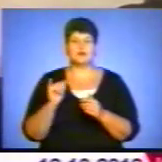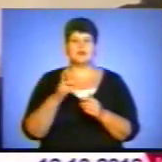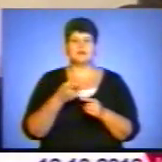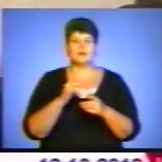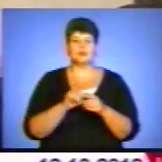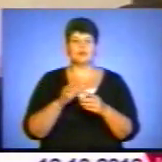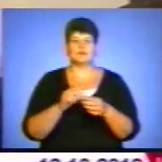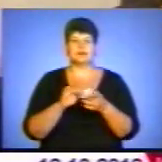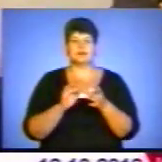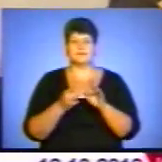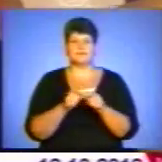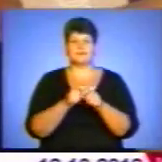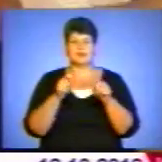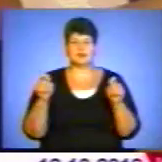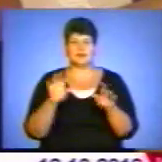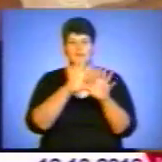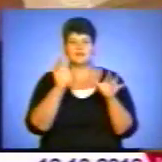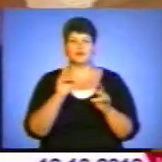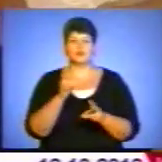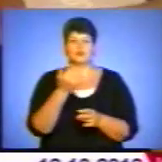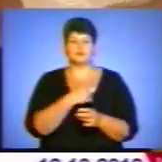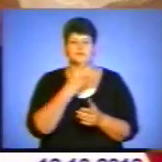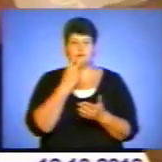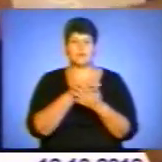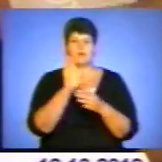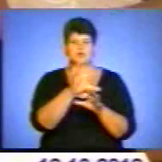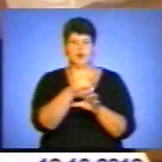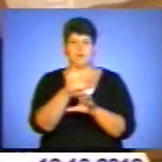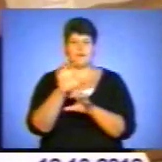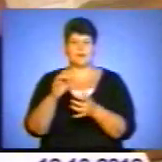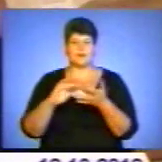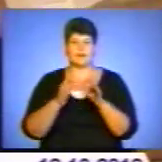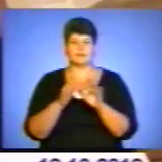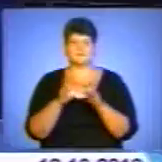користувачів інтернету. І документи можна копіювати на електронні носії.